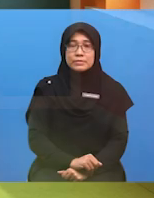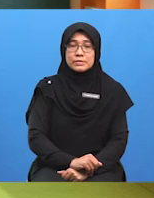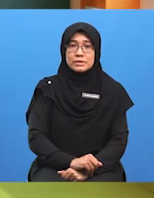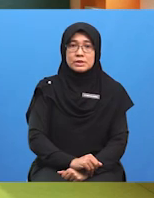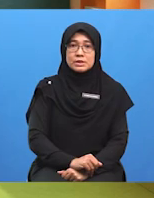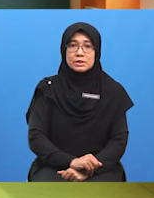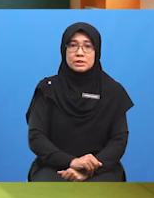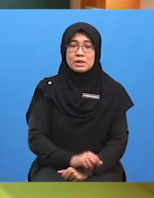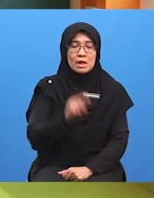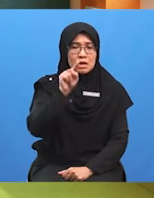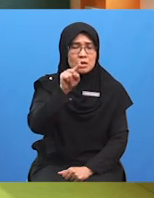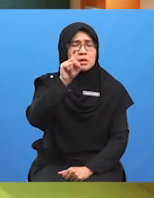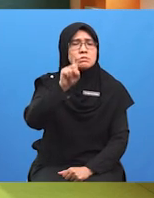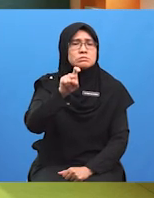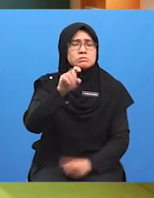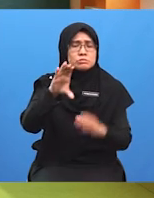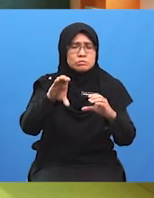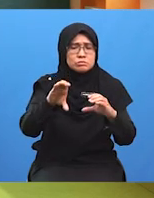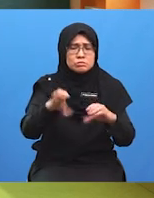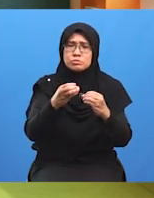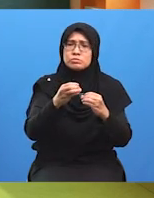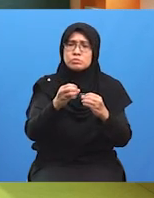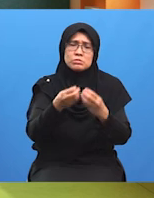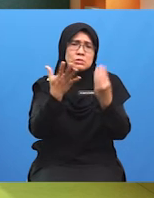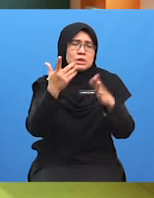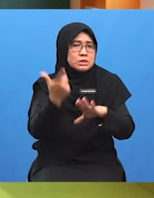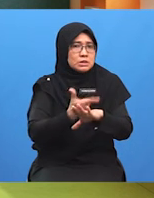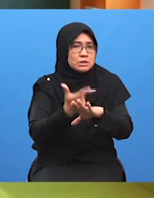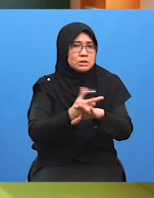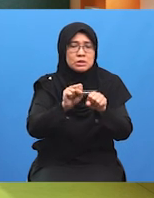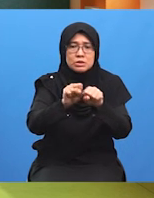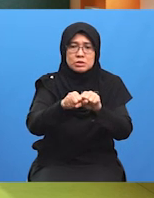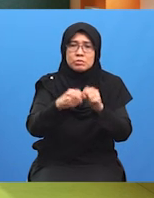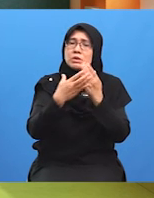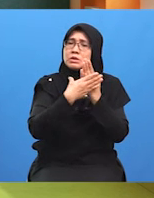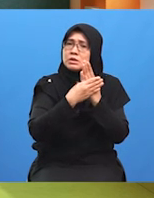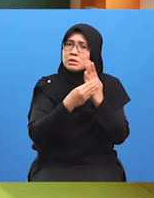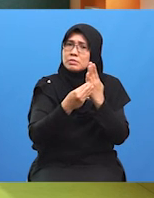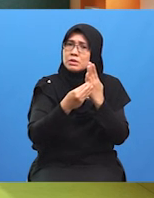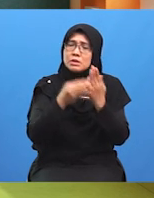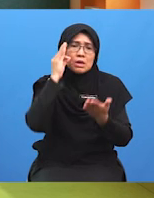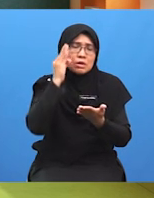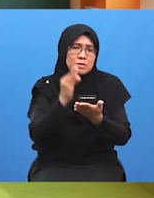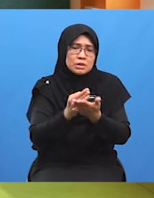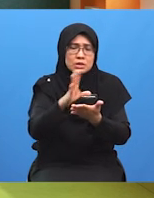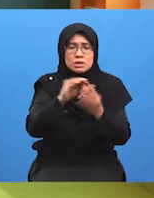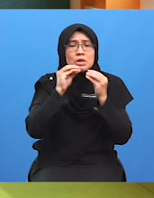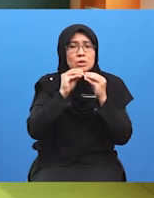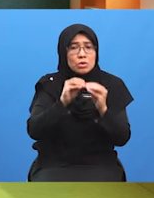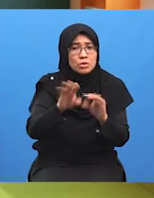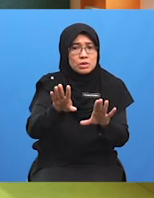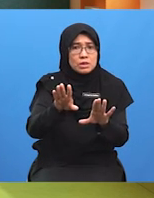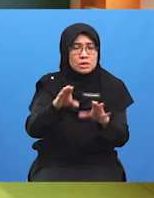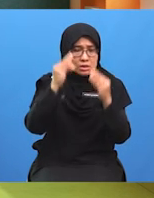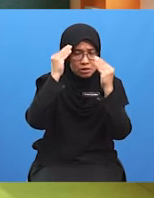Kamu perlu membuat banyak latihan Supaya mahir fakta dan huraian Cikgu